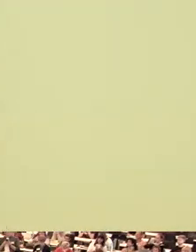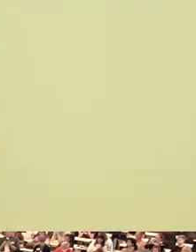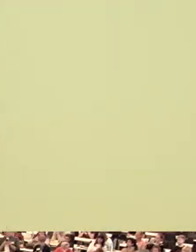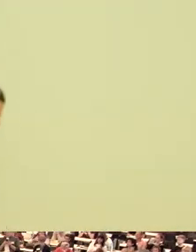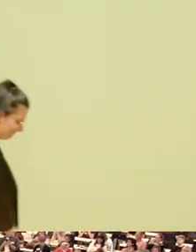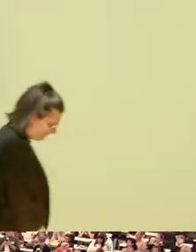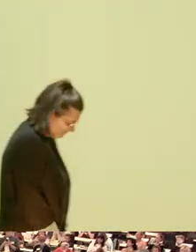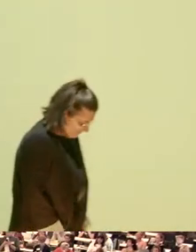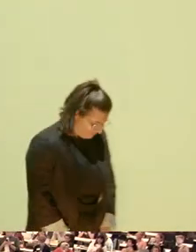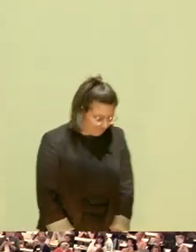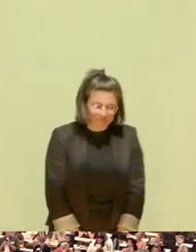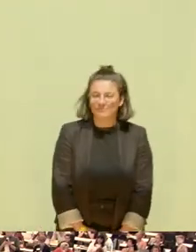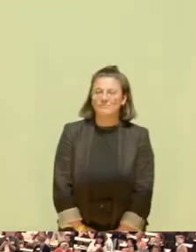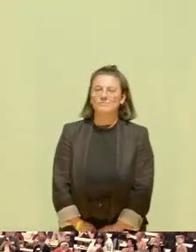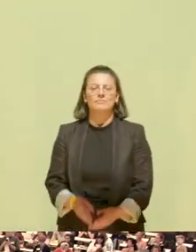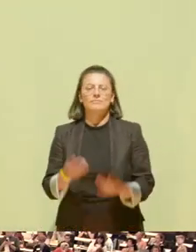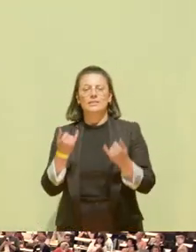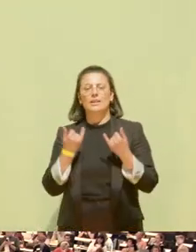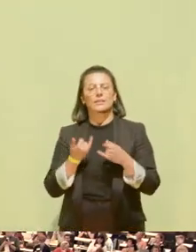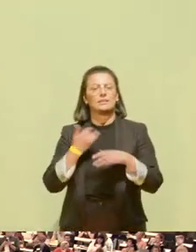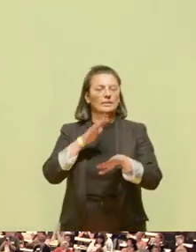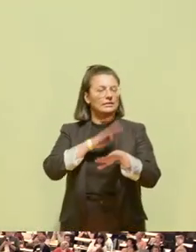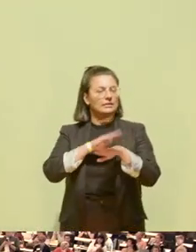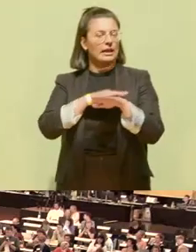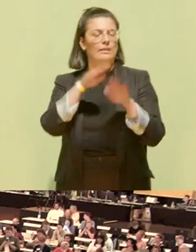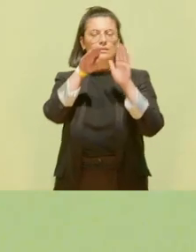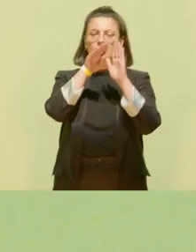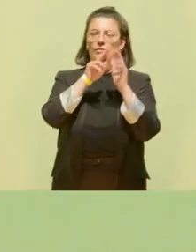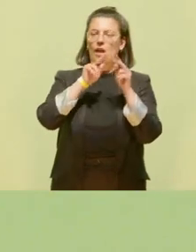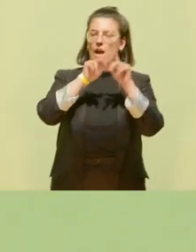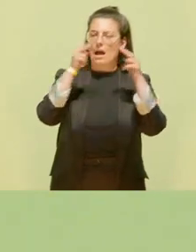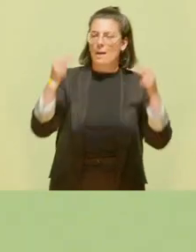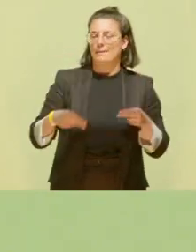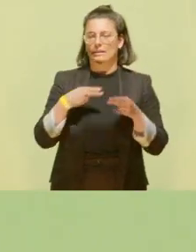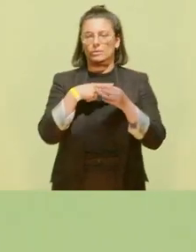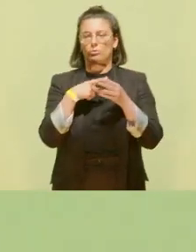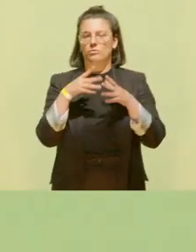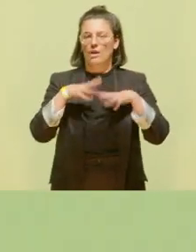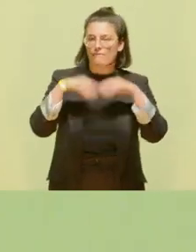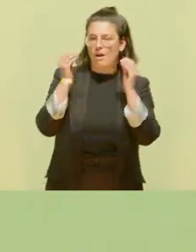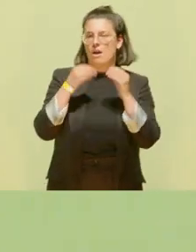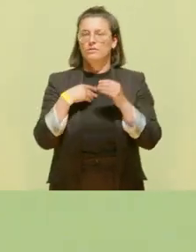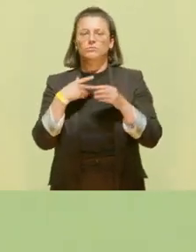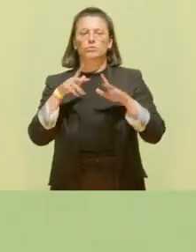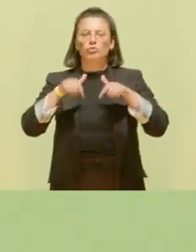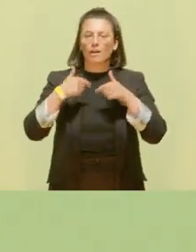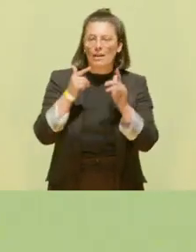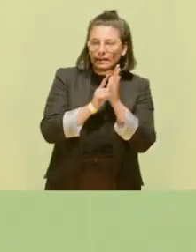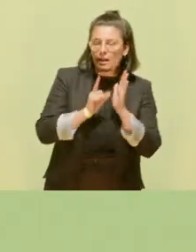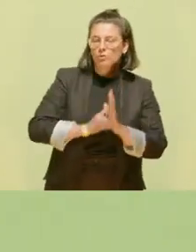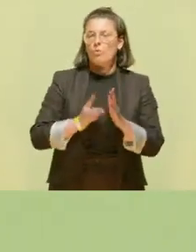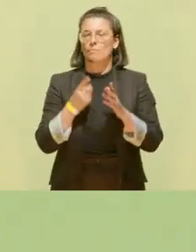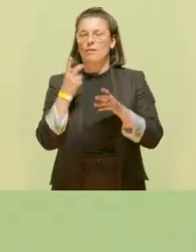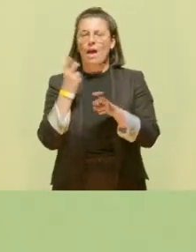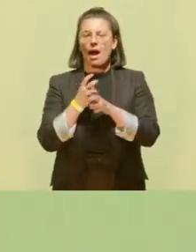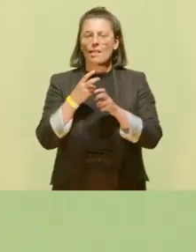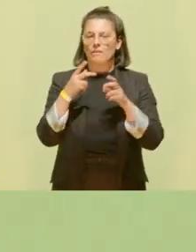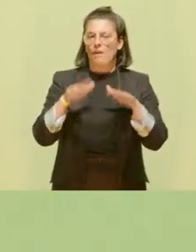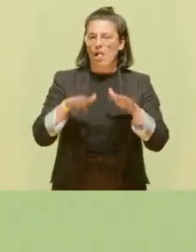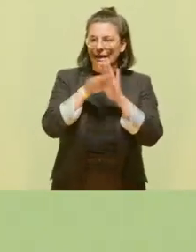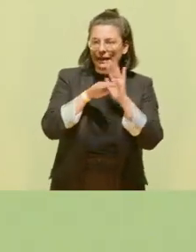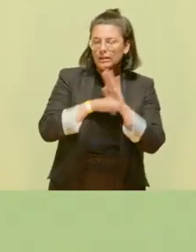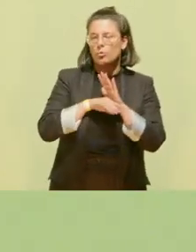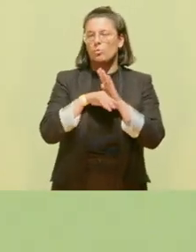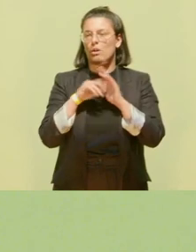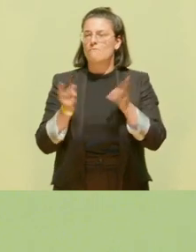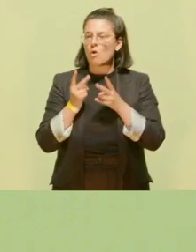Jetzt ist die Zeit, die Rahmenbedingungen zu definieren. Startdatum, Technologien, Härtefallregeln, Förderung bis